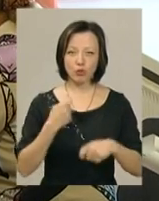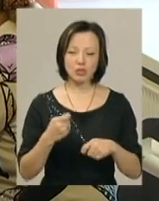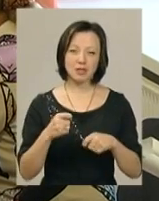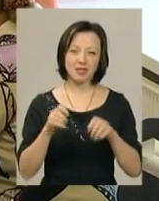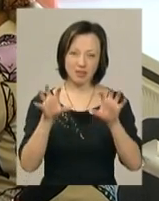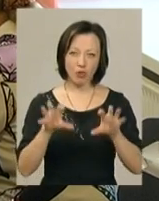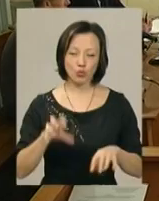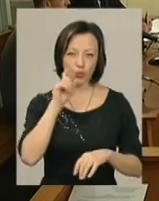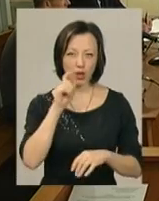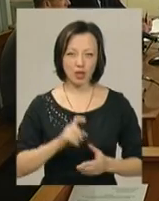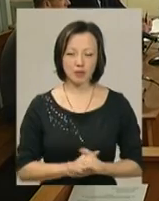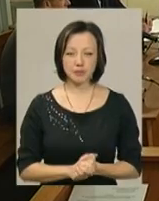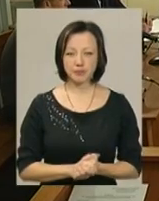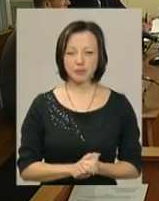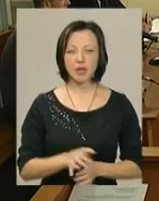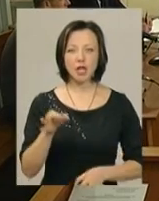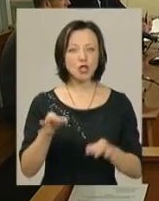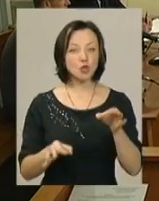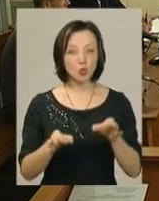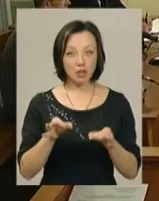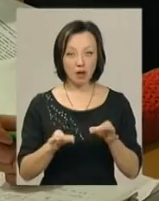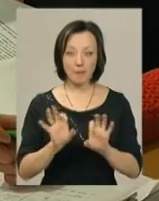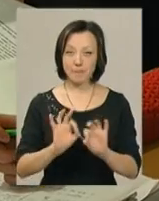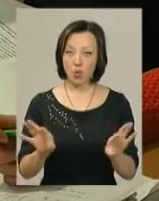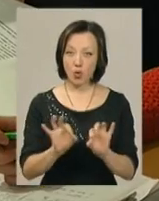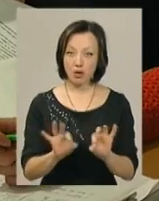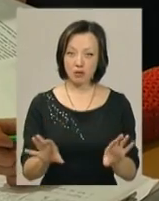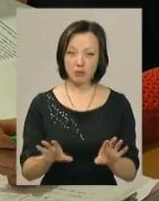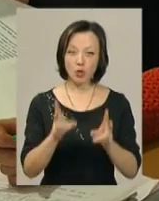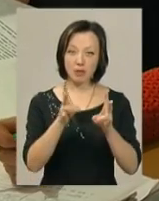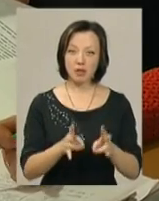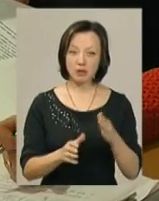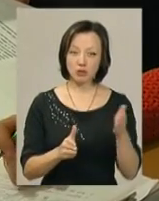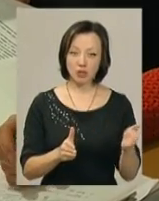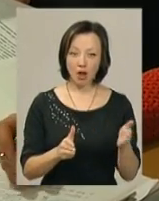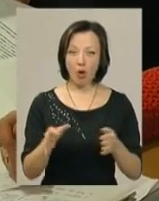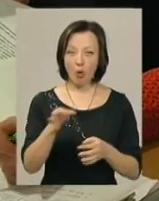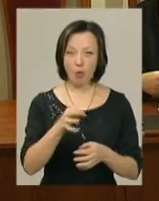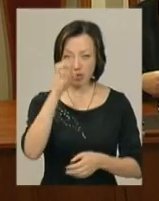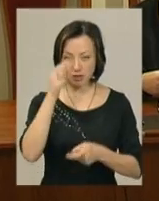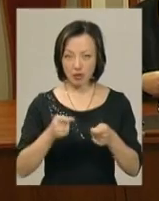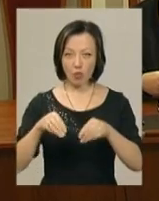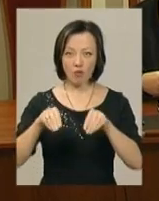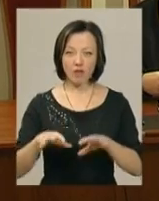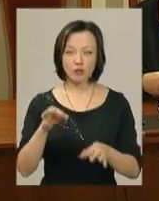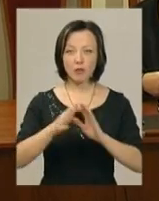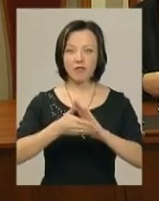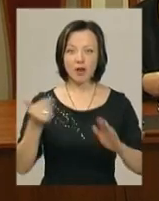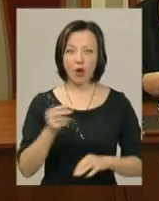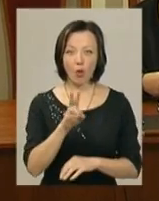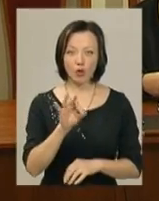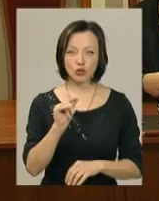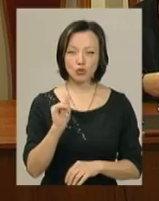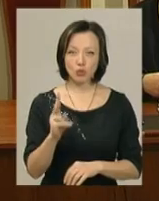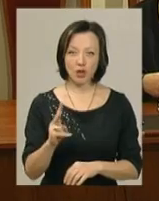63 Конституції України. Суддя Олександр Трембач пояснює, потерпіла сторона, а це облдержадміністрація у хвалу суду про виклик Олександра